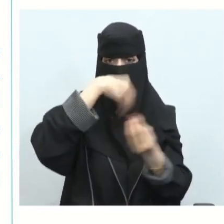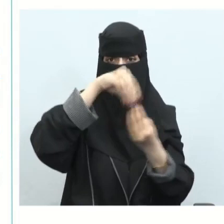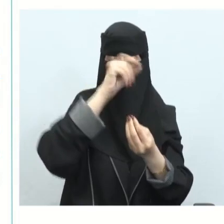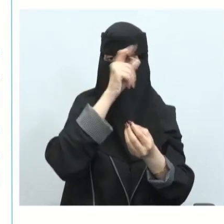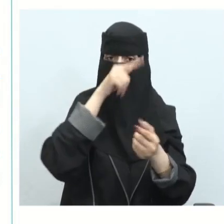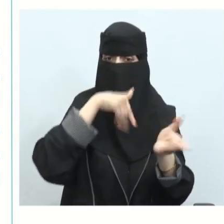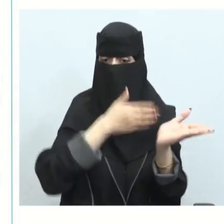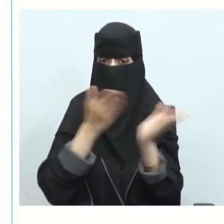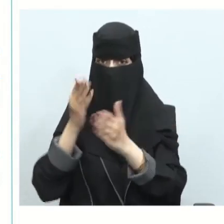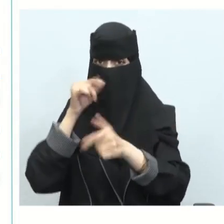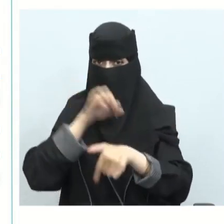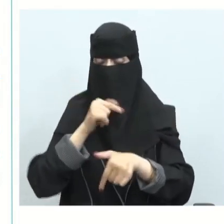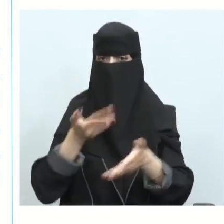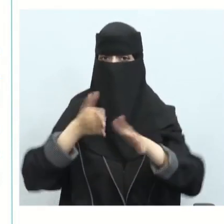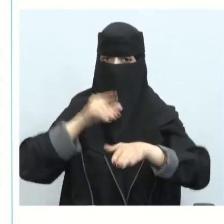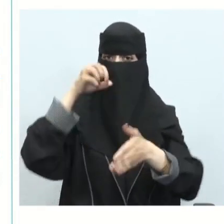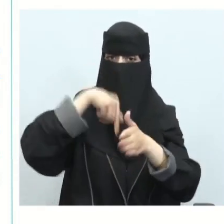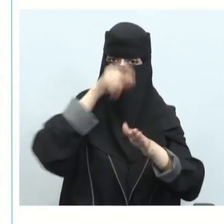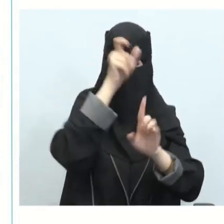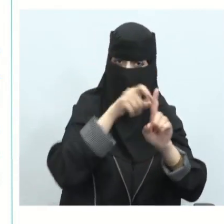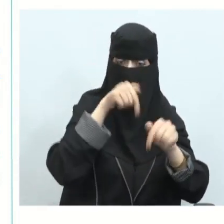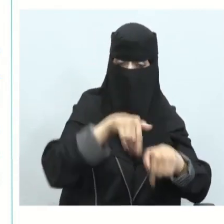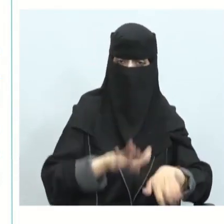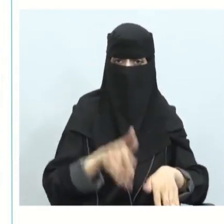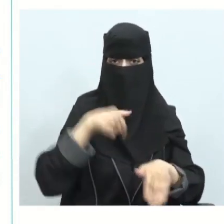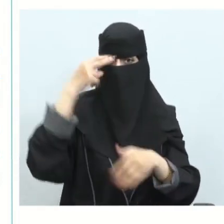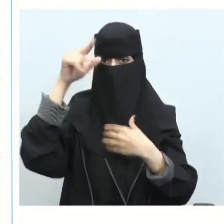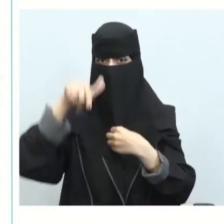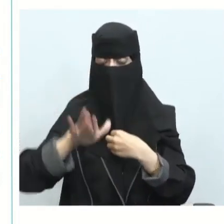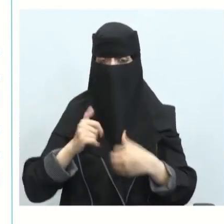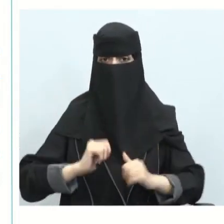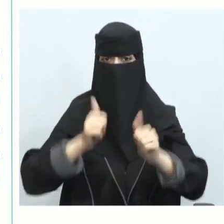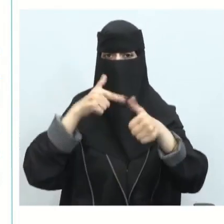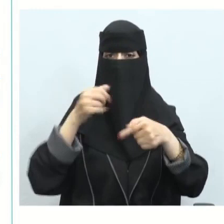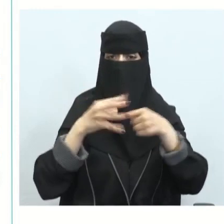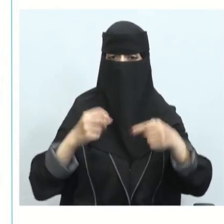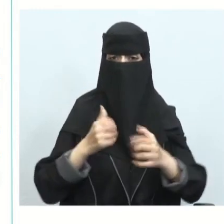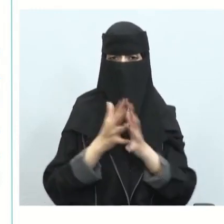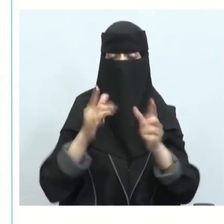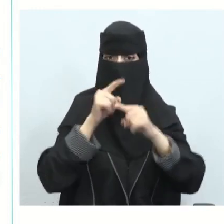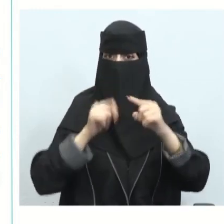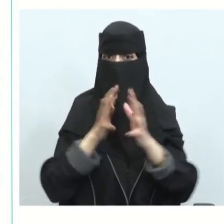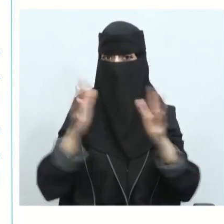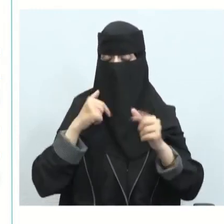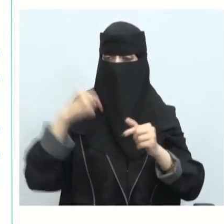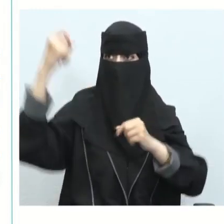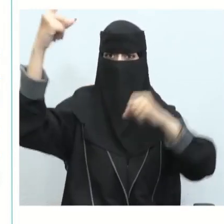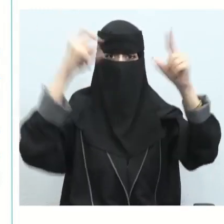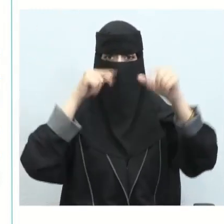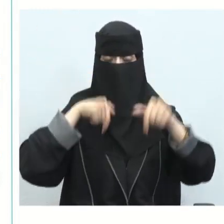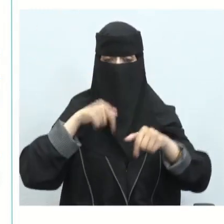الزائرين وأيضا السكان المحلين إذن نلاحظ هذه المبادرة قللت بنسبة كبيرة عمليات الانبعاث